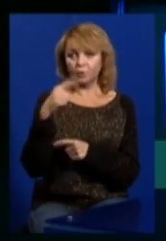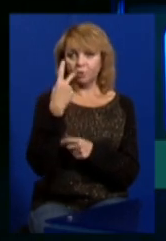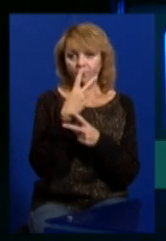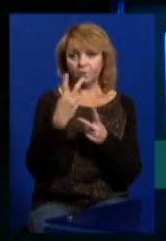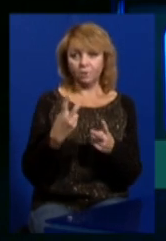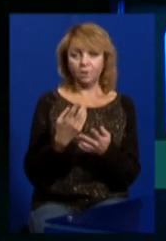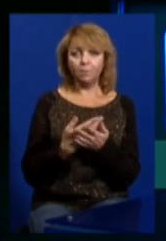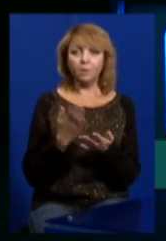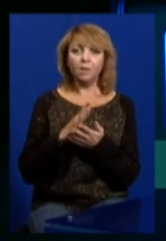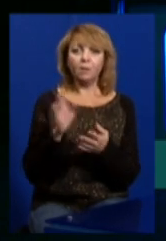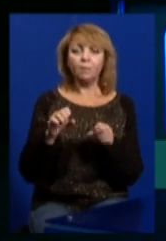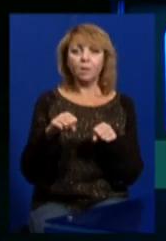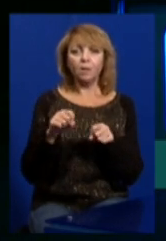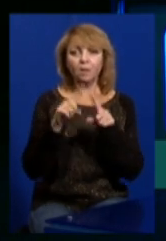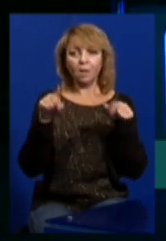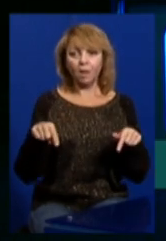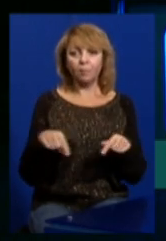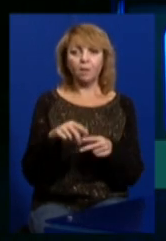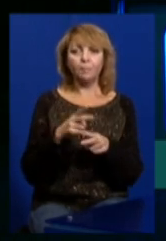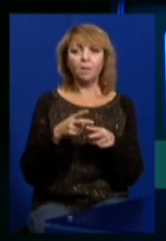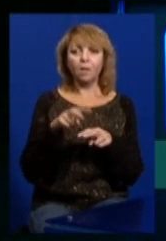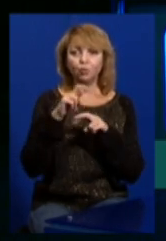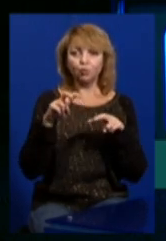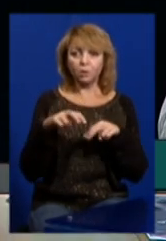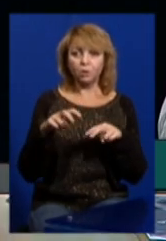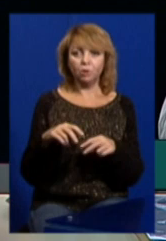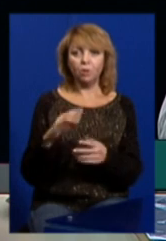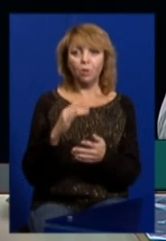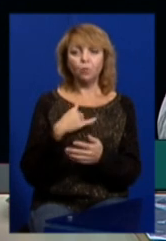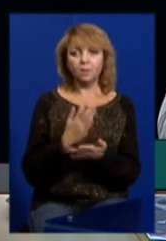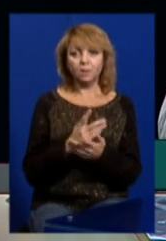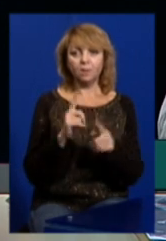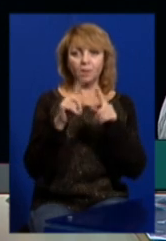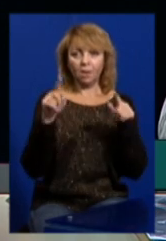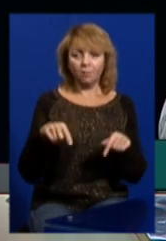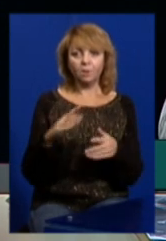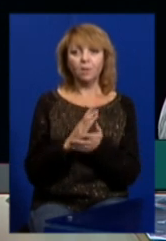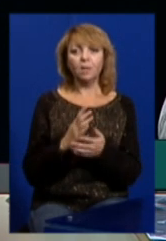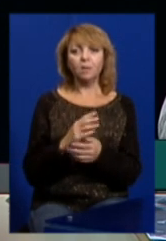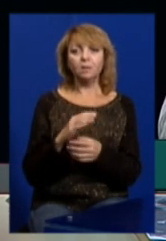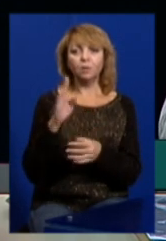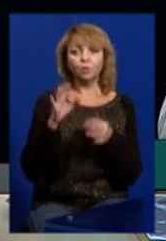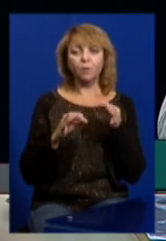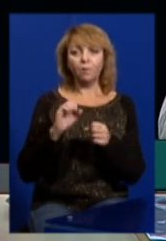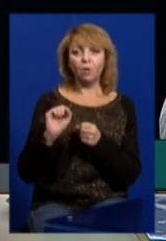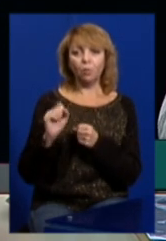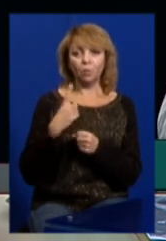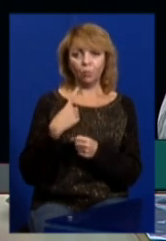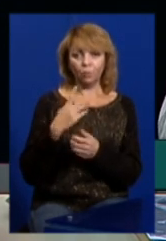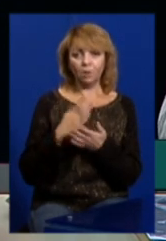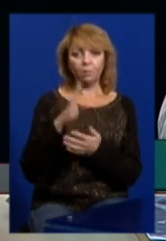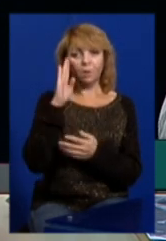можливості, рамки, металошукачі? Рамки є, у нас якась охорона судова є, хлопці такі